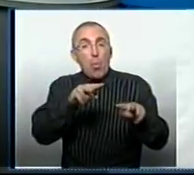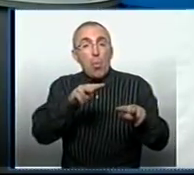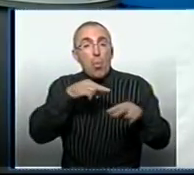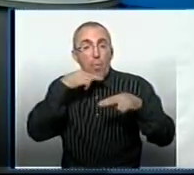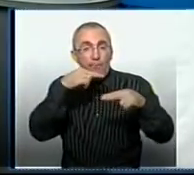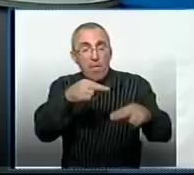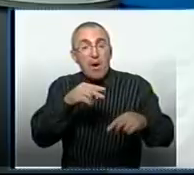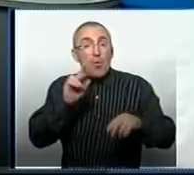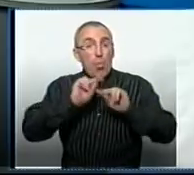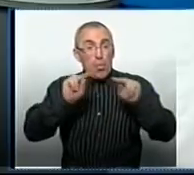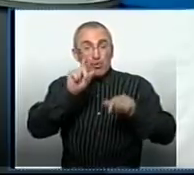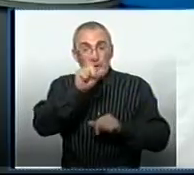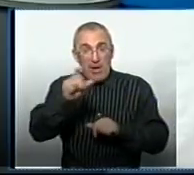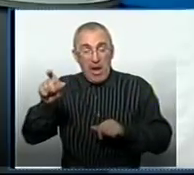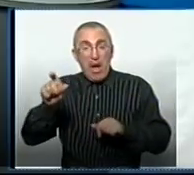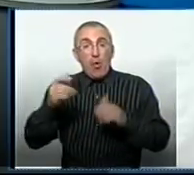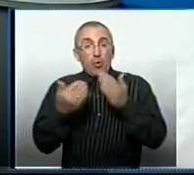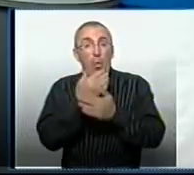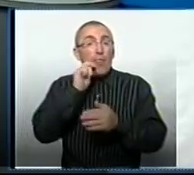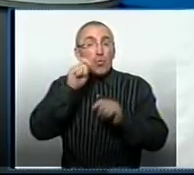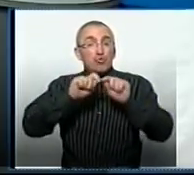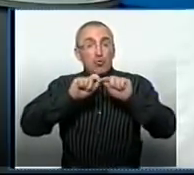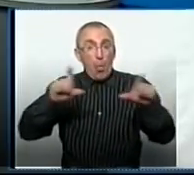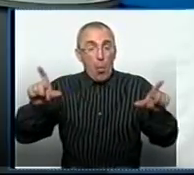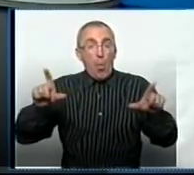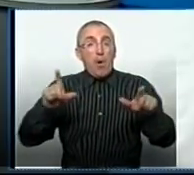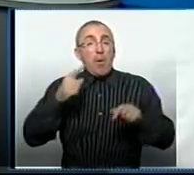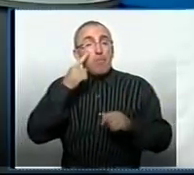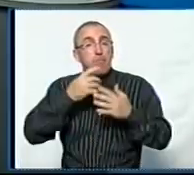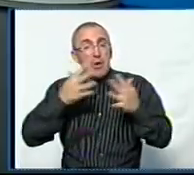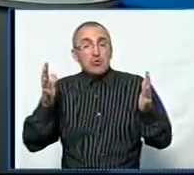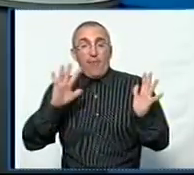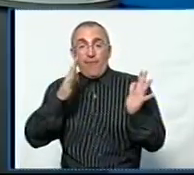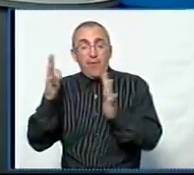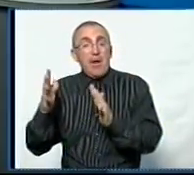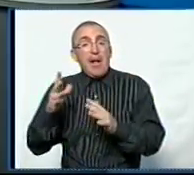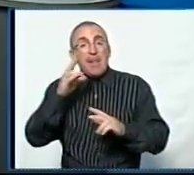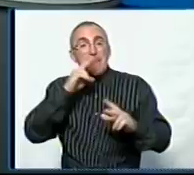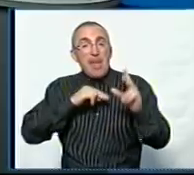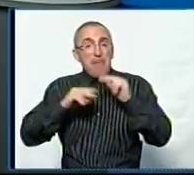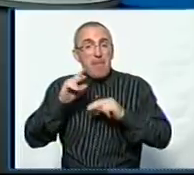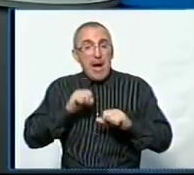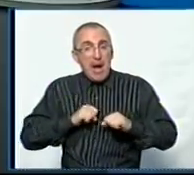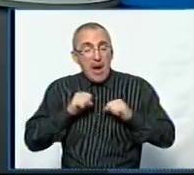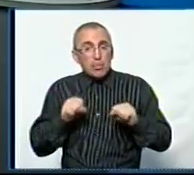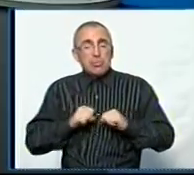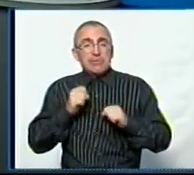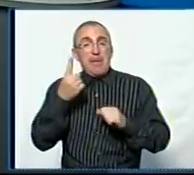вчителями нової української школи в більшості випадків намагаються насамперед